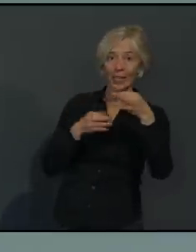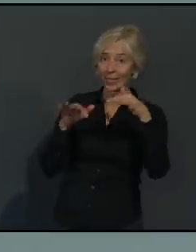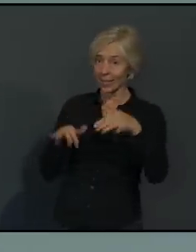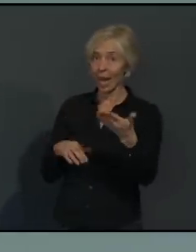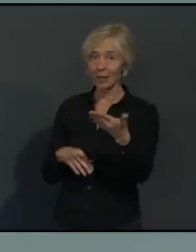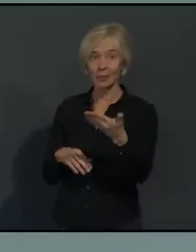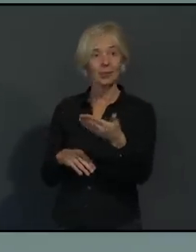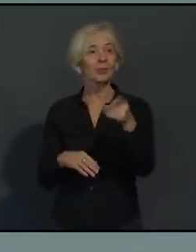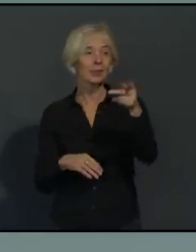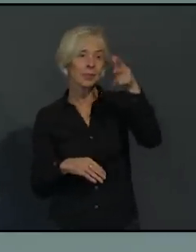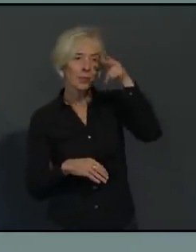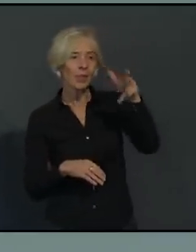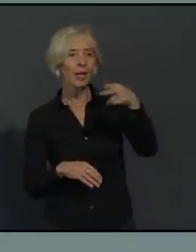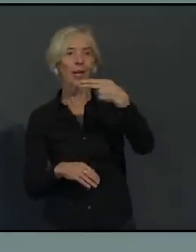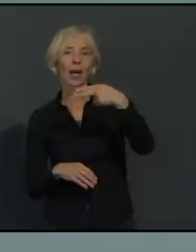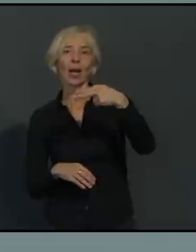Herr Heinzle von der AZ.